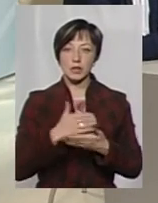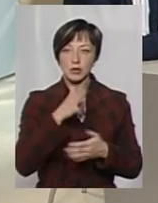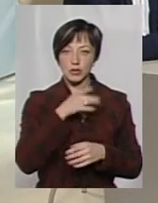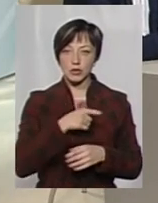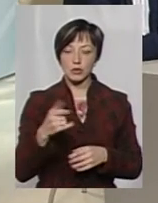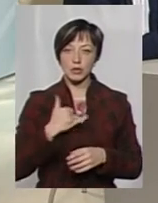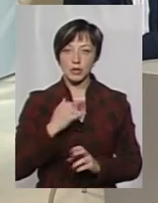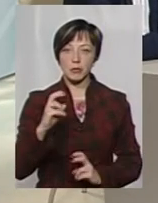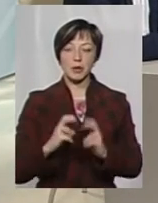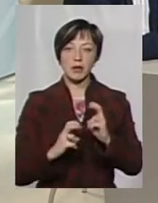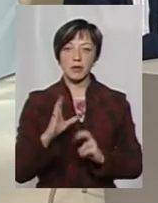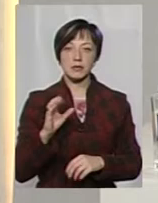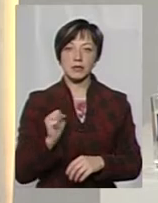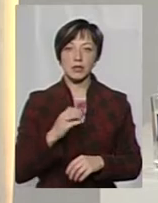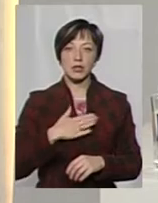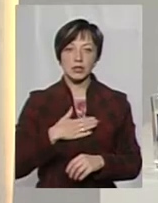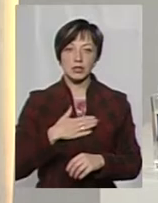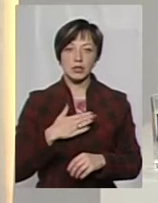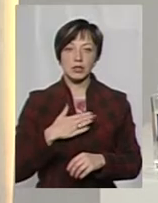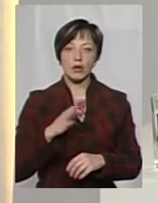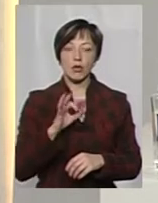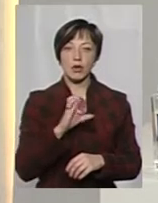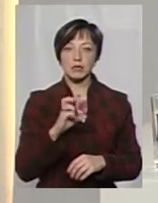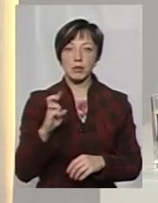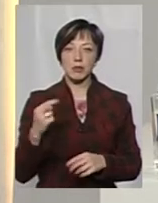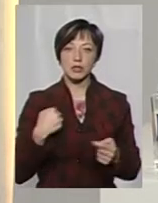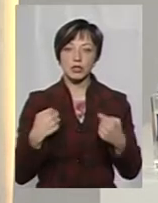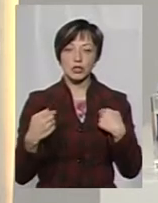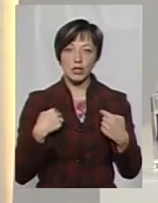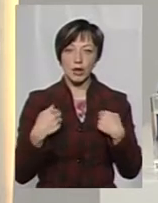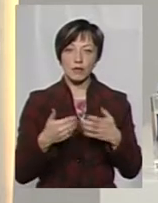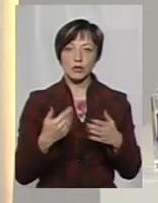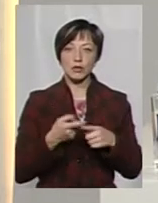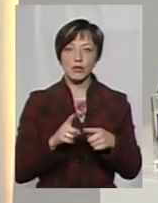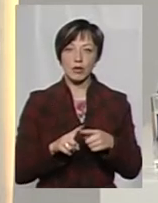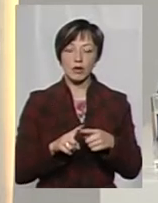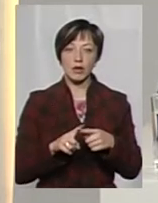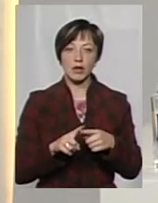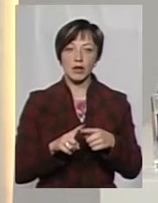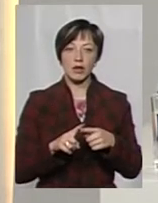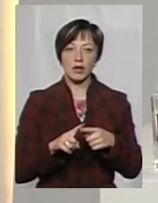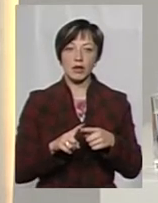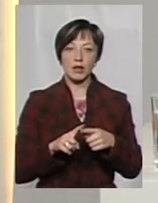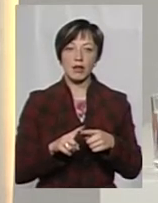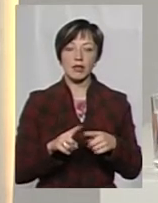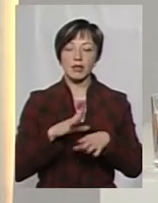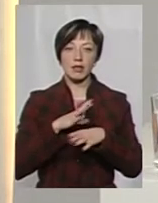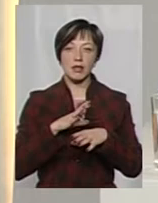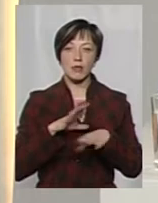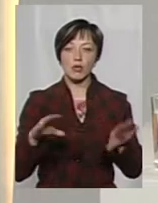от у нас підприємства, навіть наші підприємства і ОСББ страждають від цього, тому що не встановлена була ціна на газ і